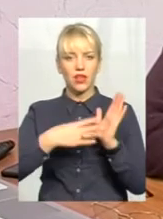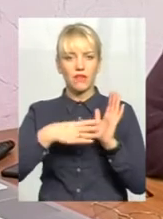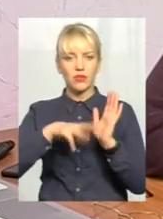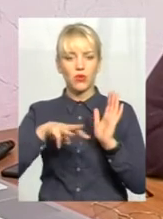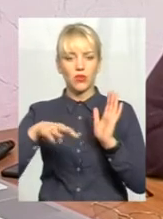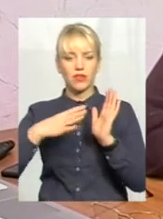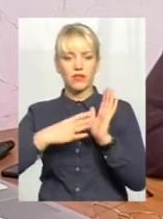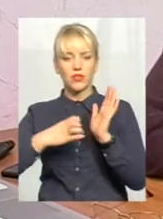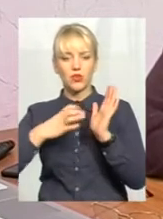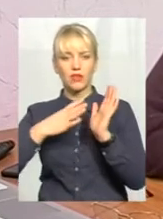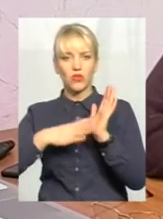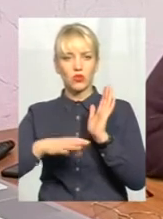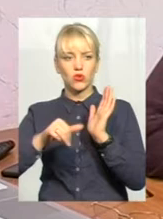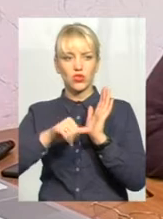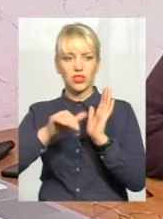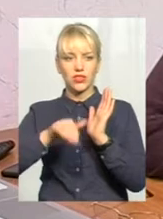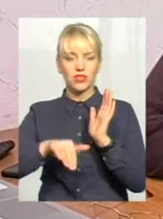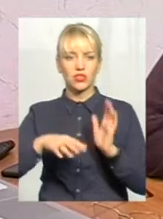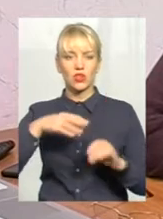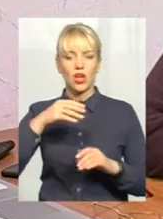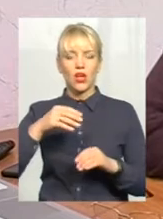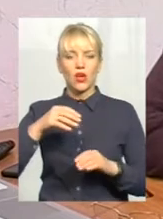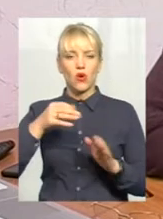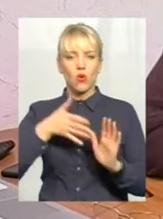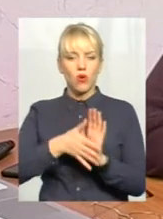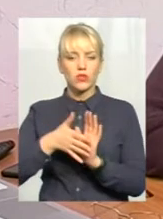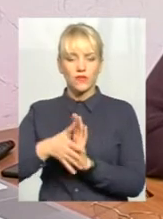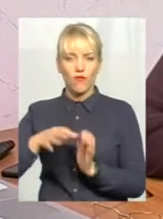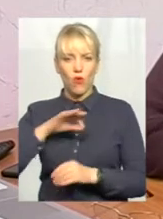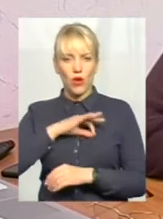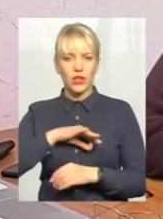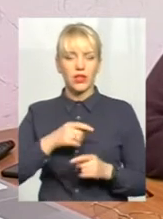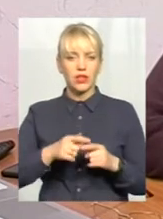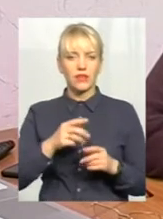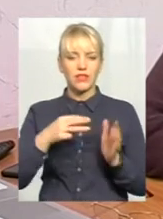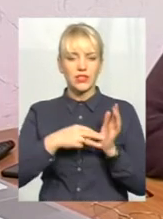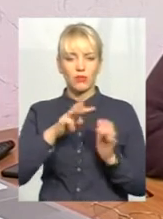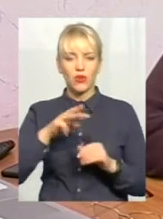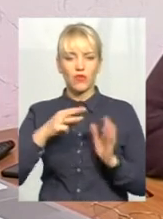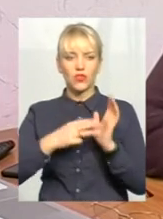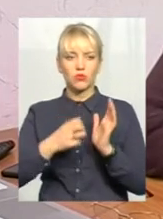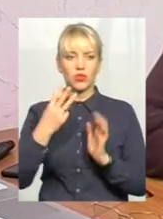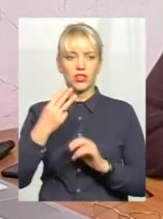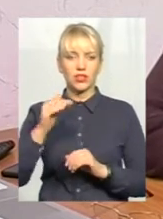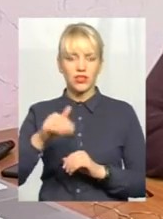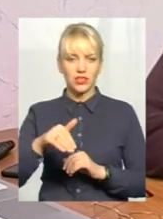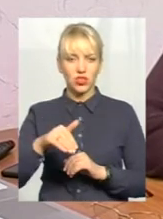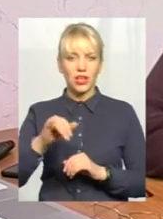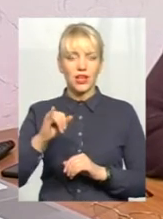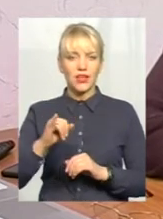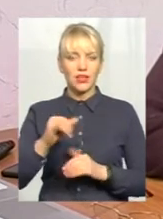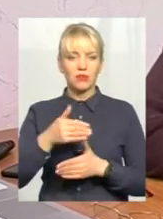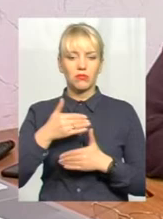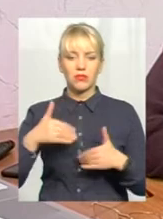996 тисяч. Освоїли ми 8 мільйонів 803 тисячі. І ми